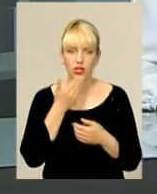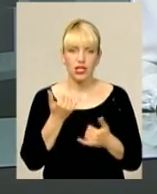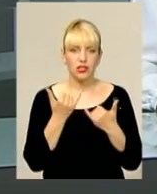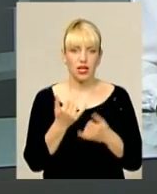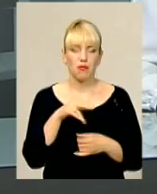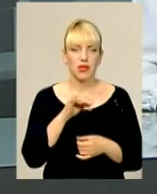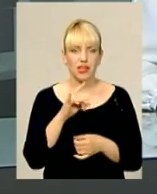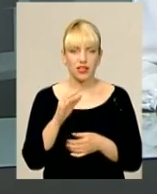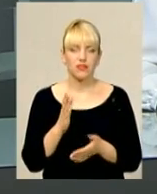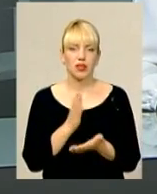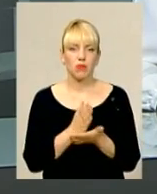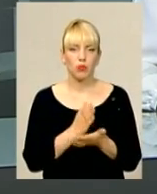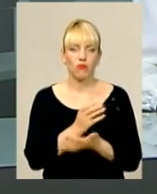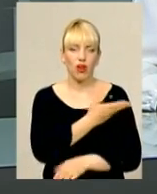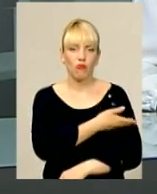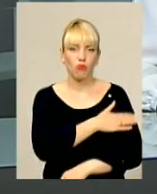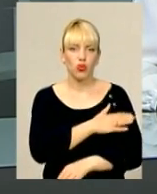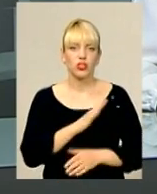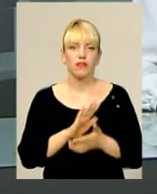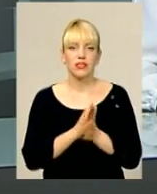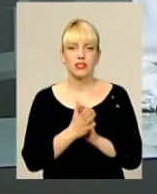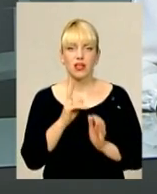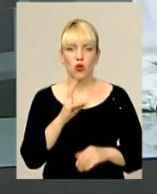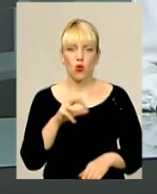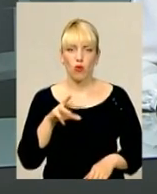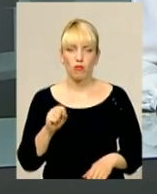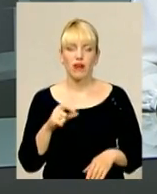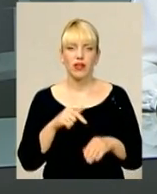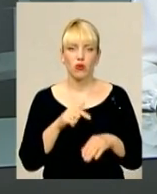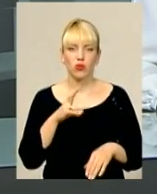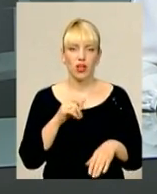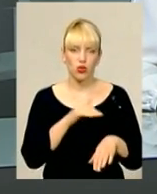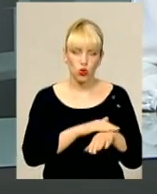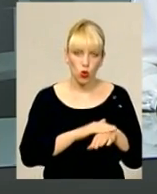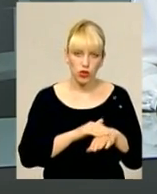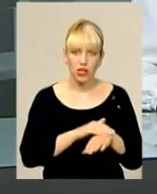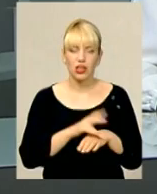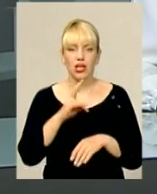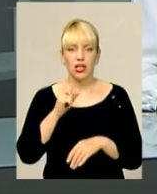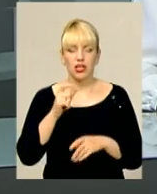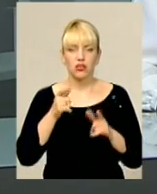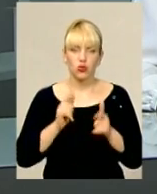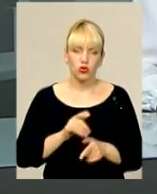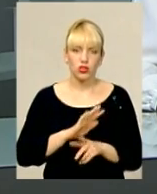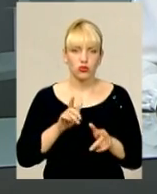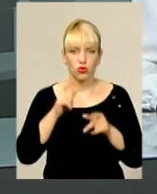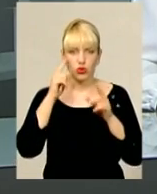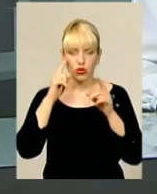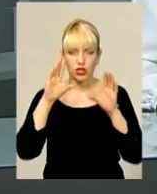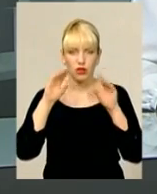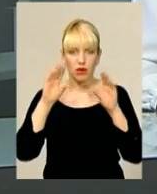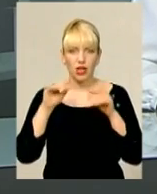Петерківський, як і раніше, перебуває в Польщі у стані коми. Проте реагує на дотики, на знак згоди або незгоди заплющує очі.